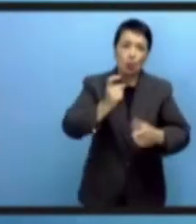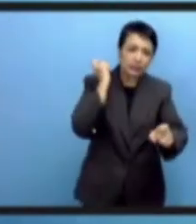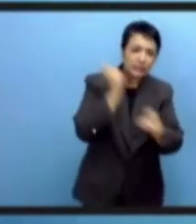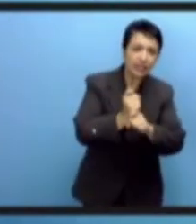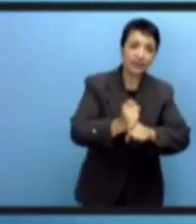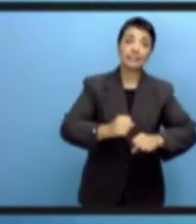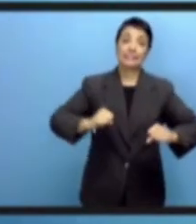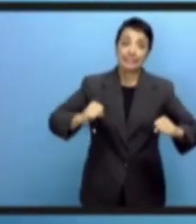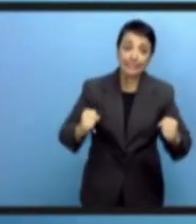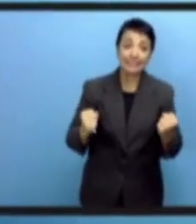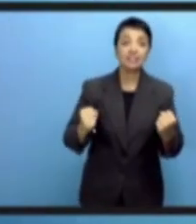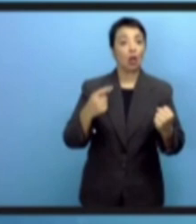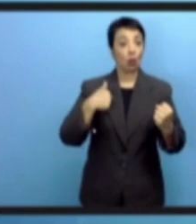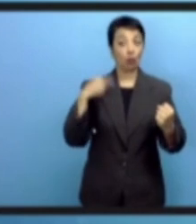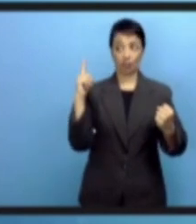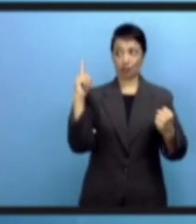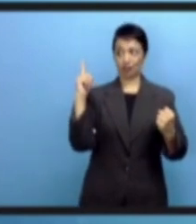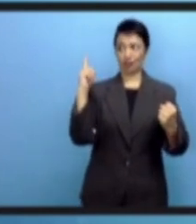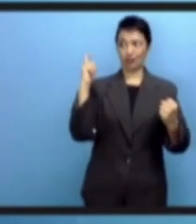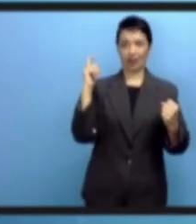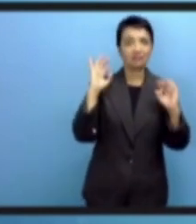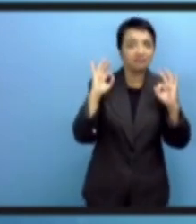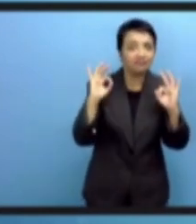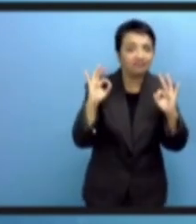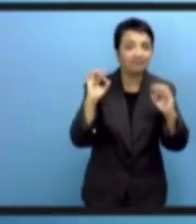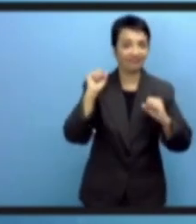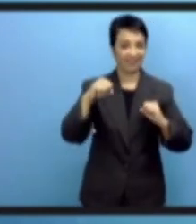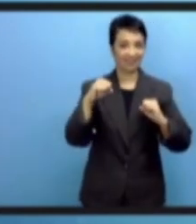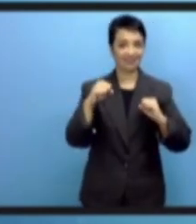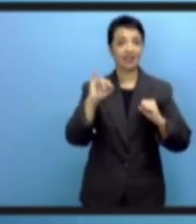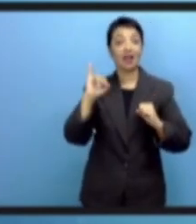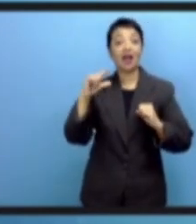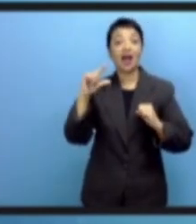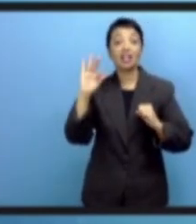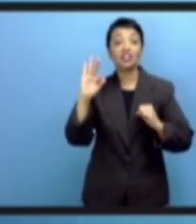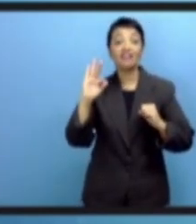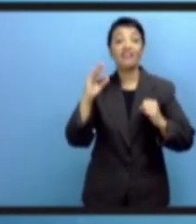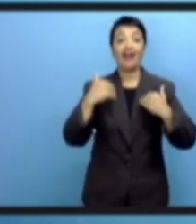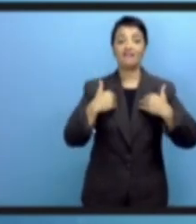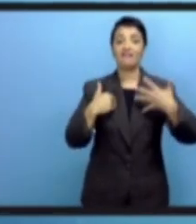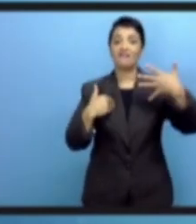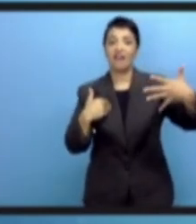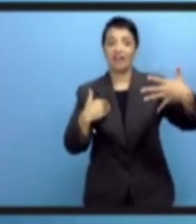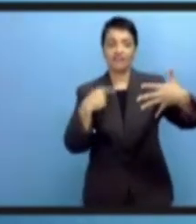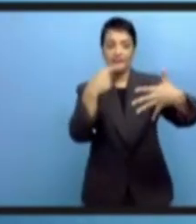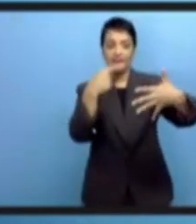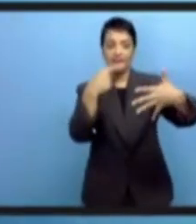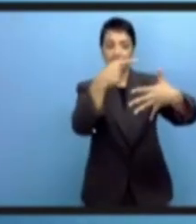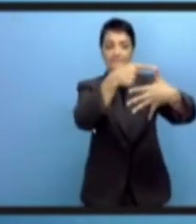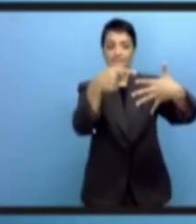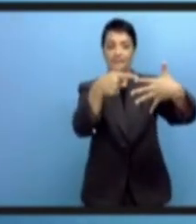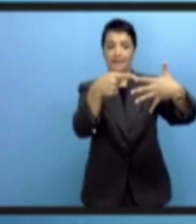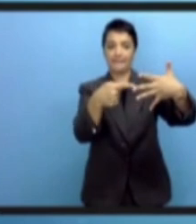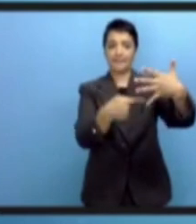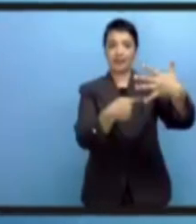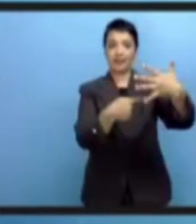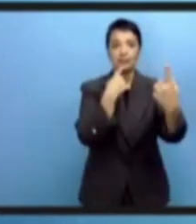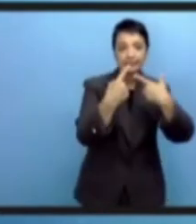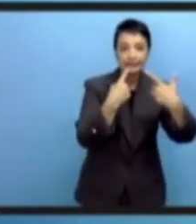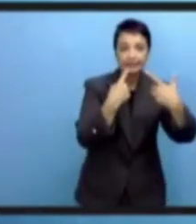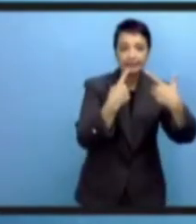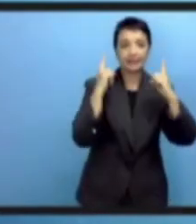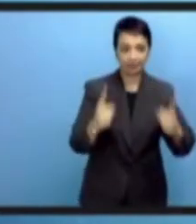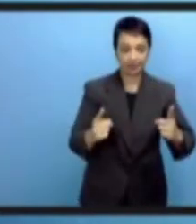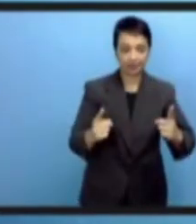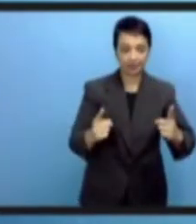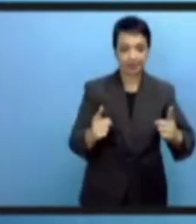учреждения, научные круги, технологии, физические компании все примут участие. И там у нас, в этом